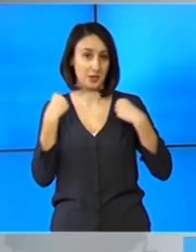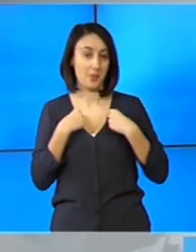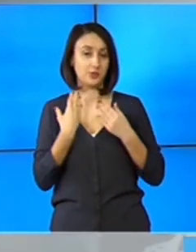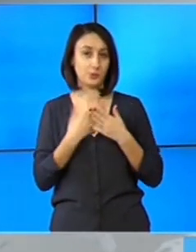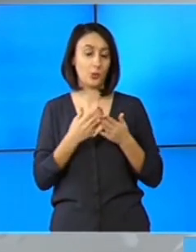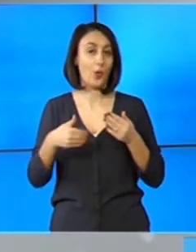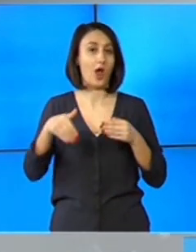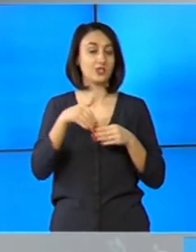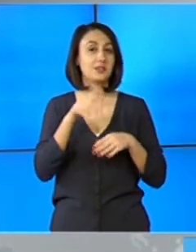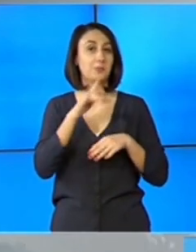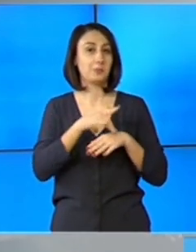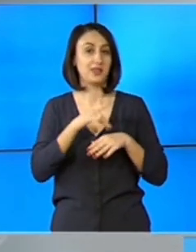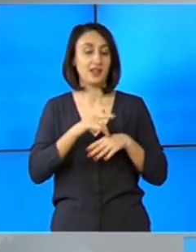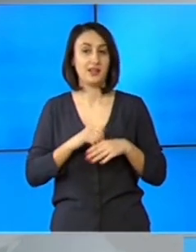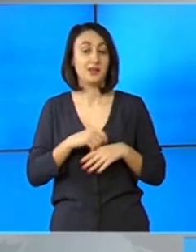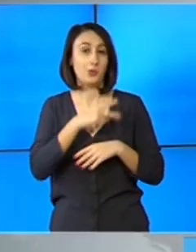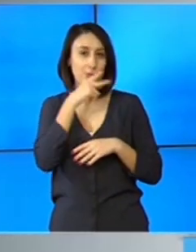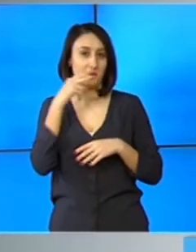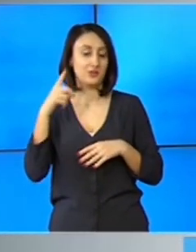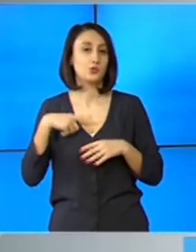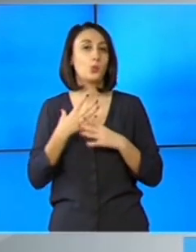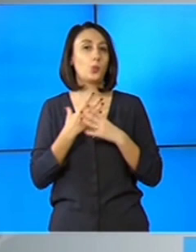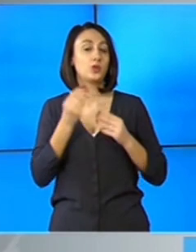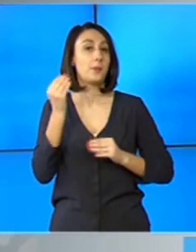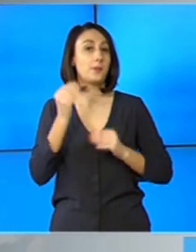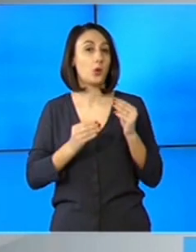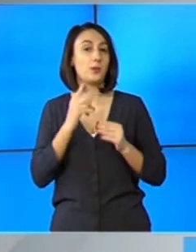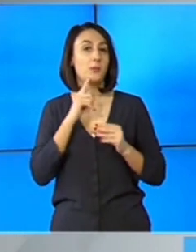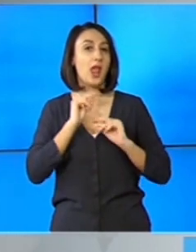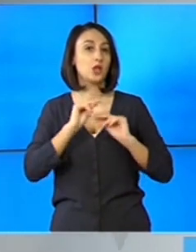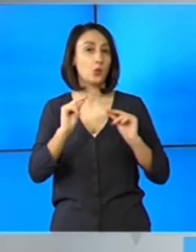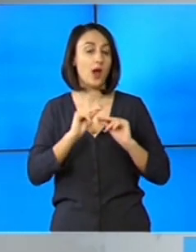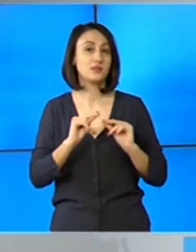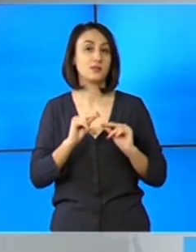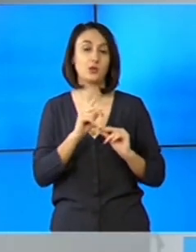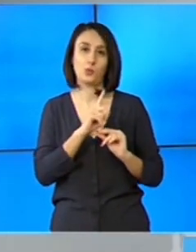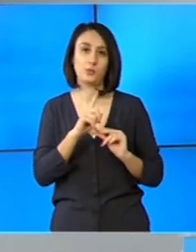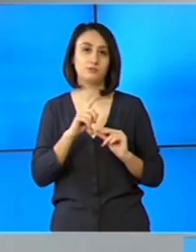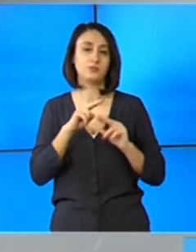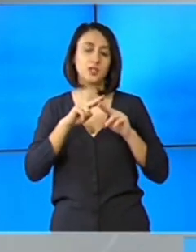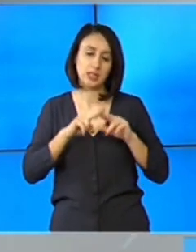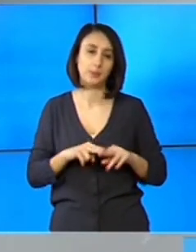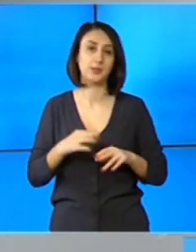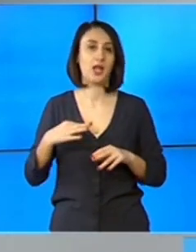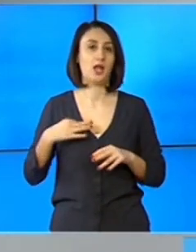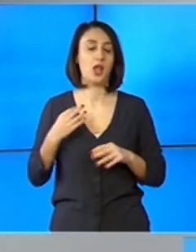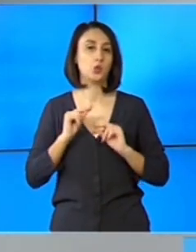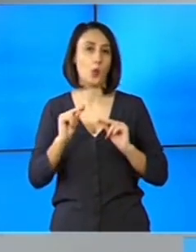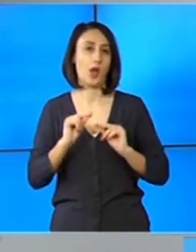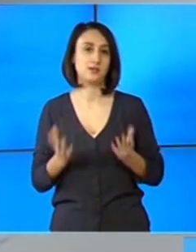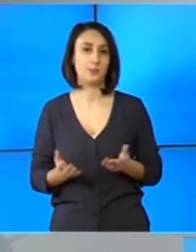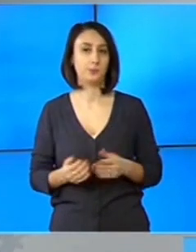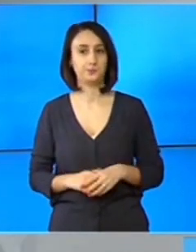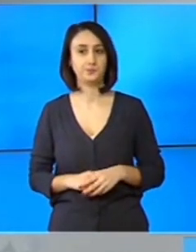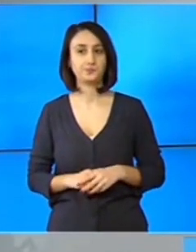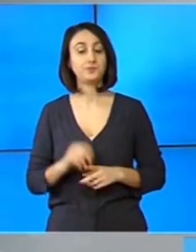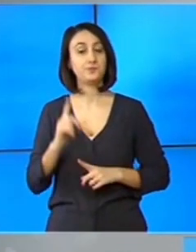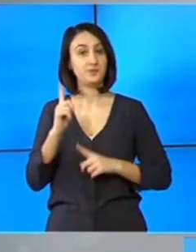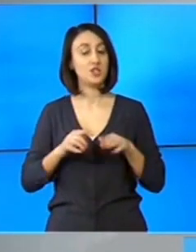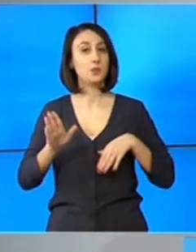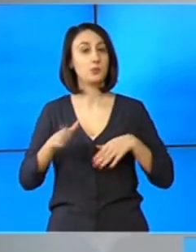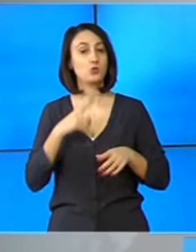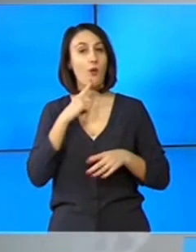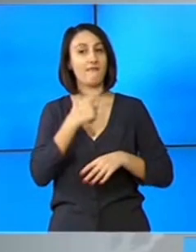pentru personalul medical? Prefer să... sunt atât de multe problemele din educație încât prefer să mă cantonez strict în domeniu educației. Chiar dacă